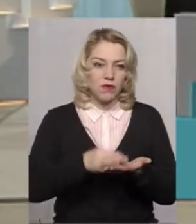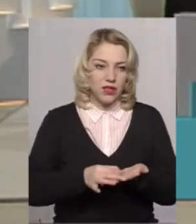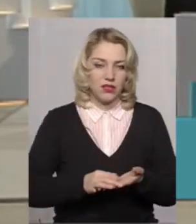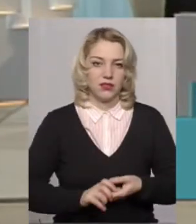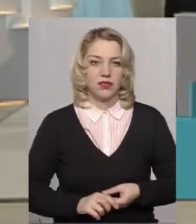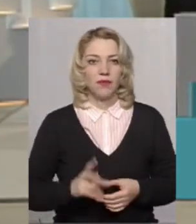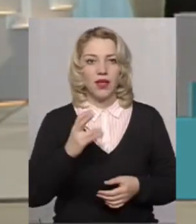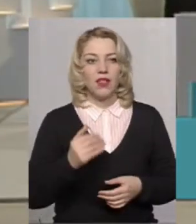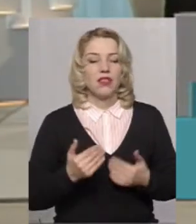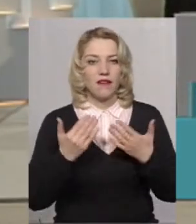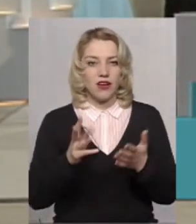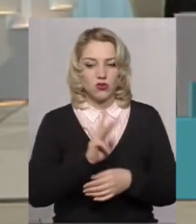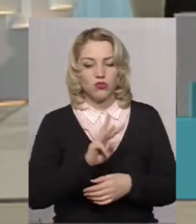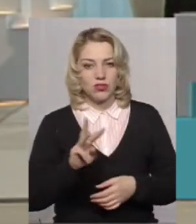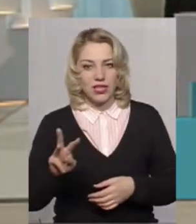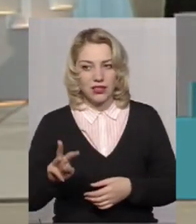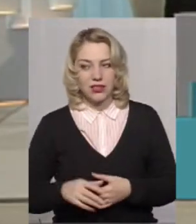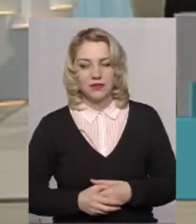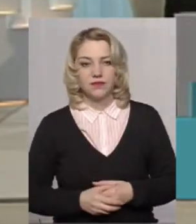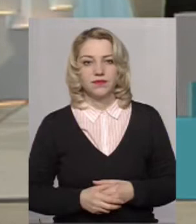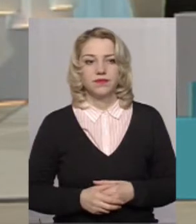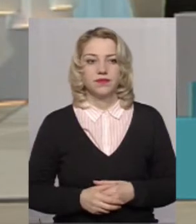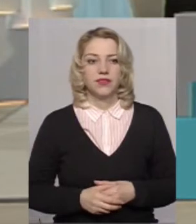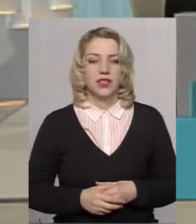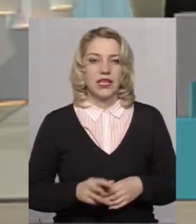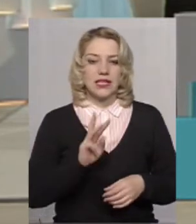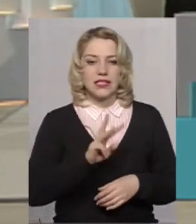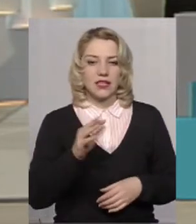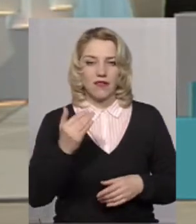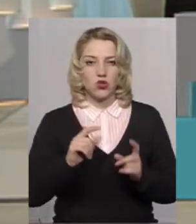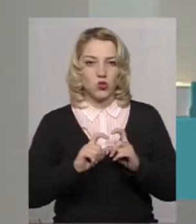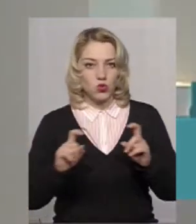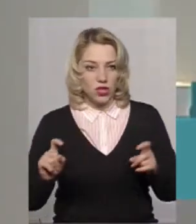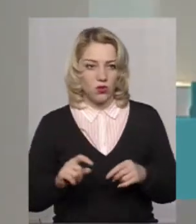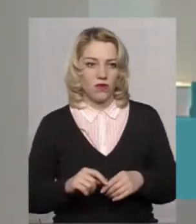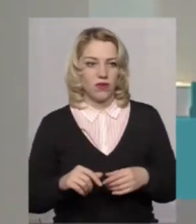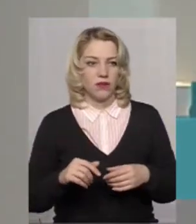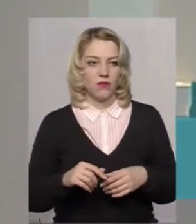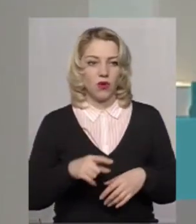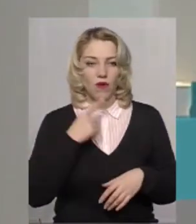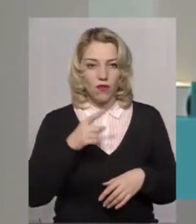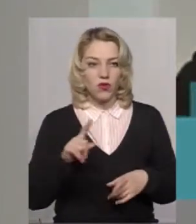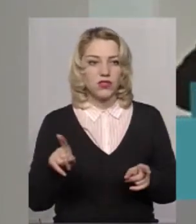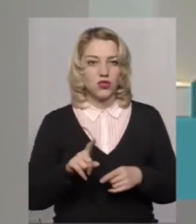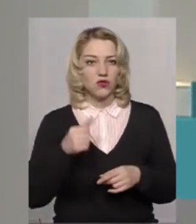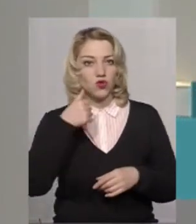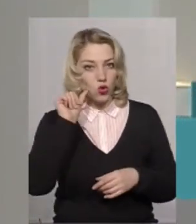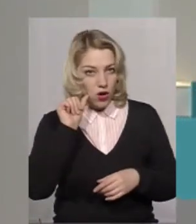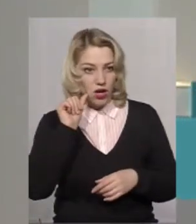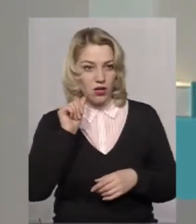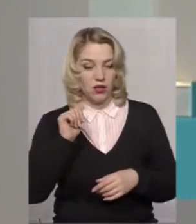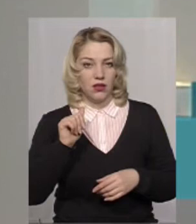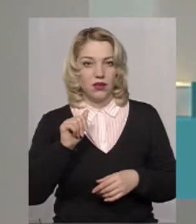На вашому сайті, сайті вашої установи, говориться, що вчора